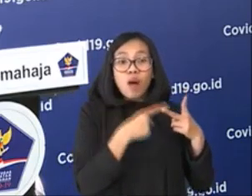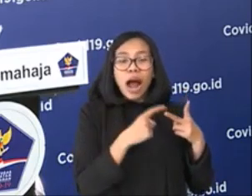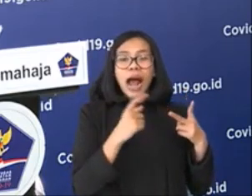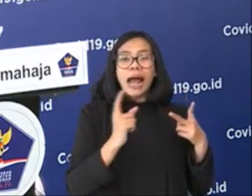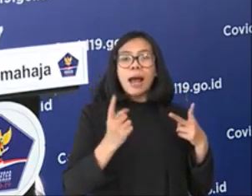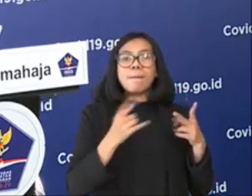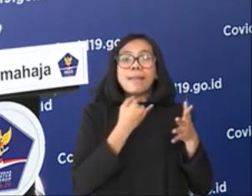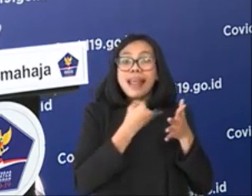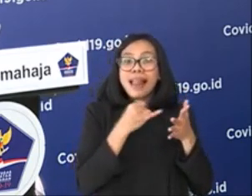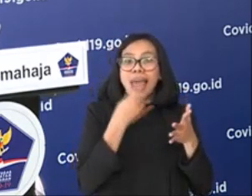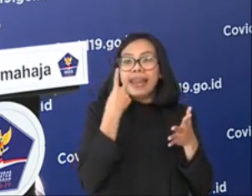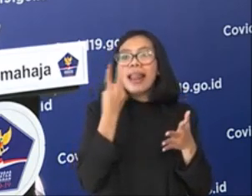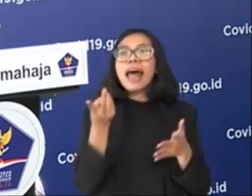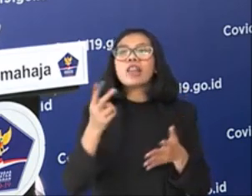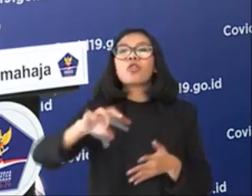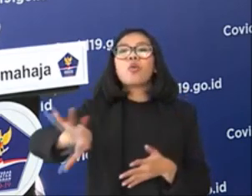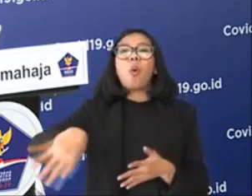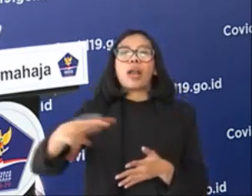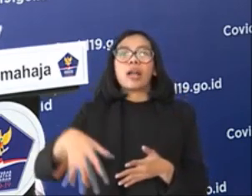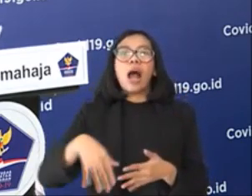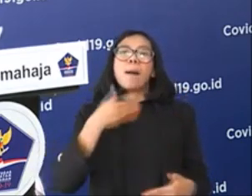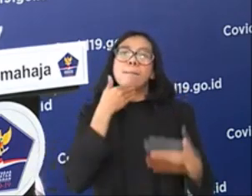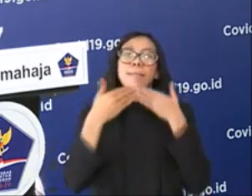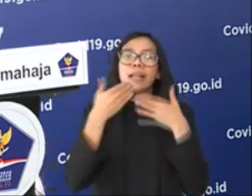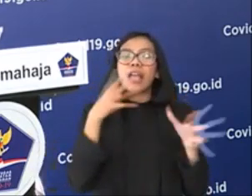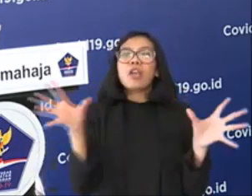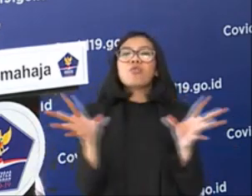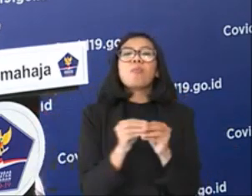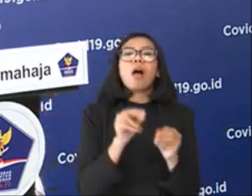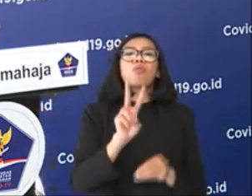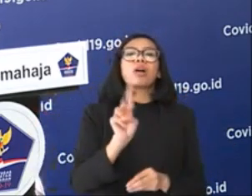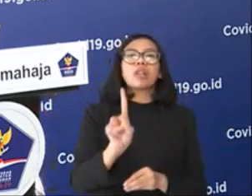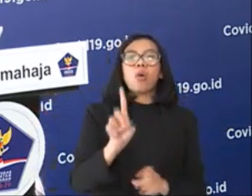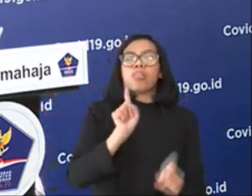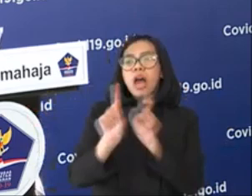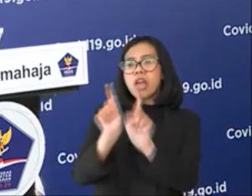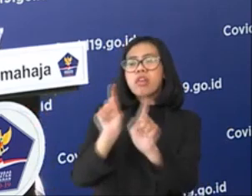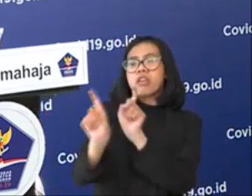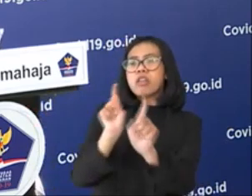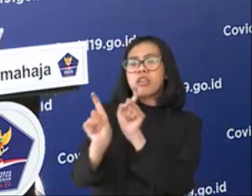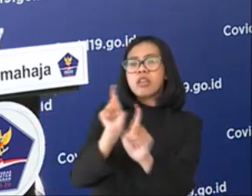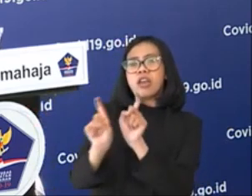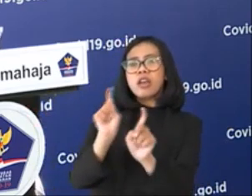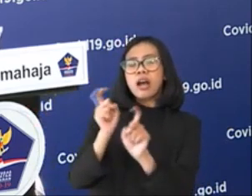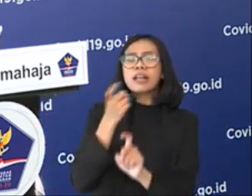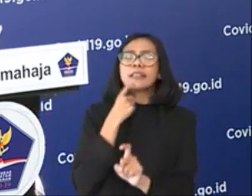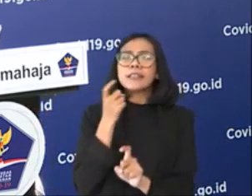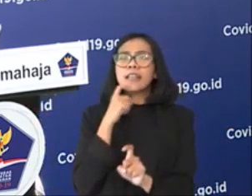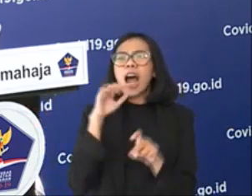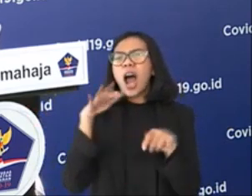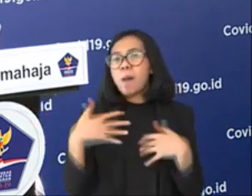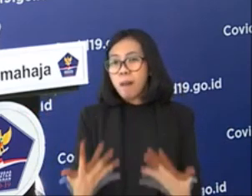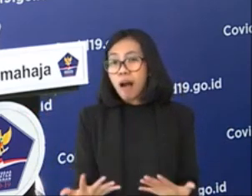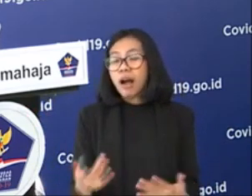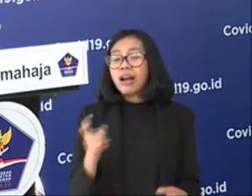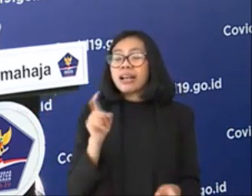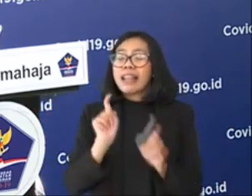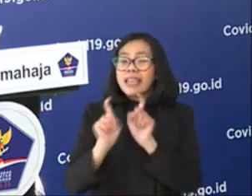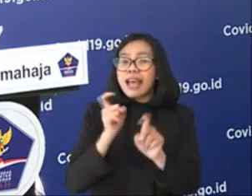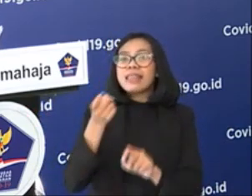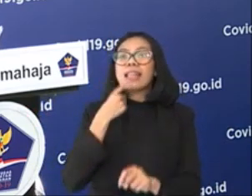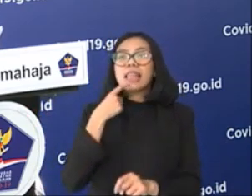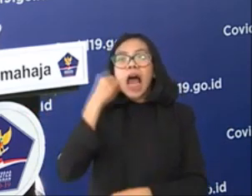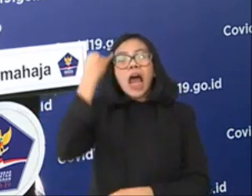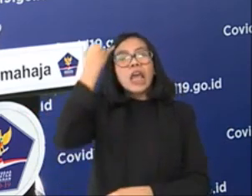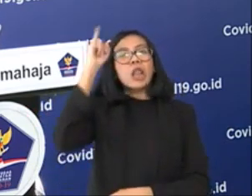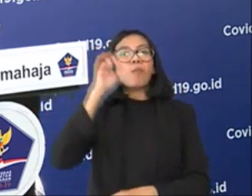keluarga. Ini ada 21 pertanyaan yang terkait dengan pengetahuan tentang COVID-19.